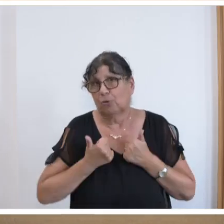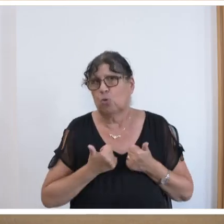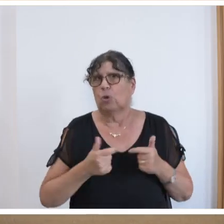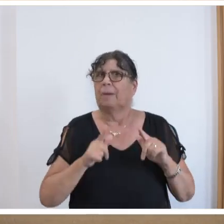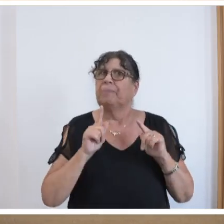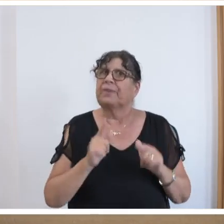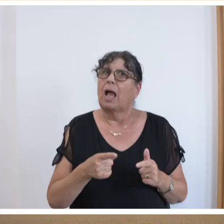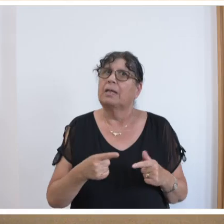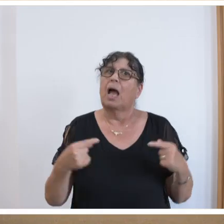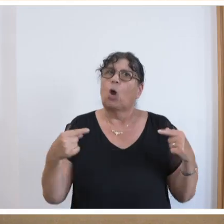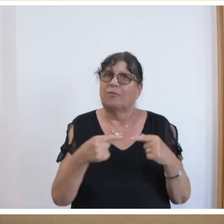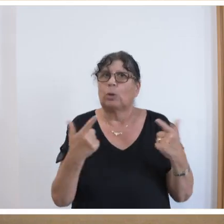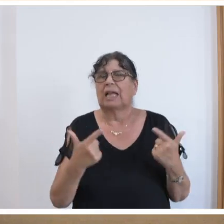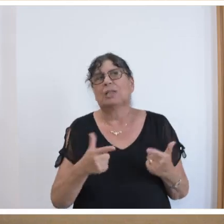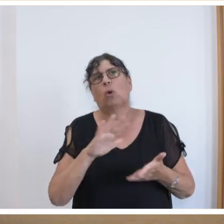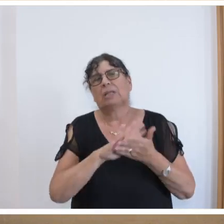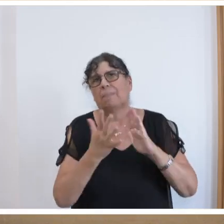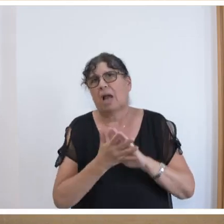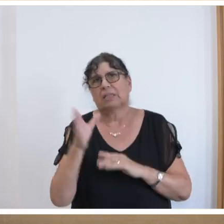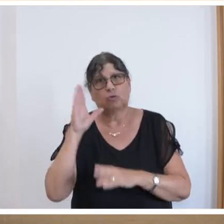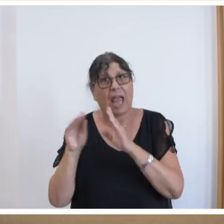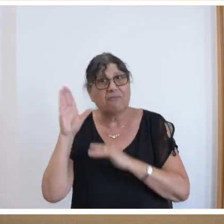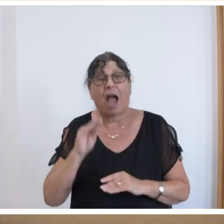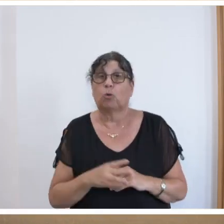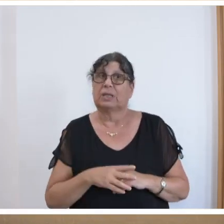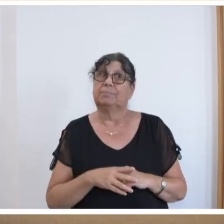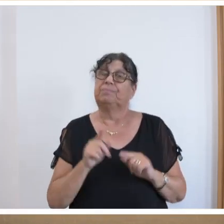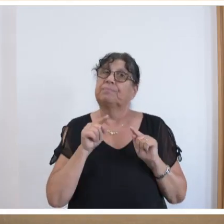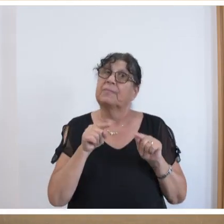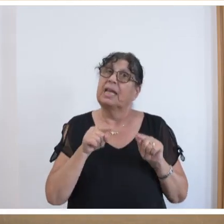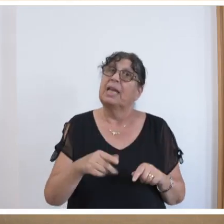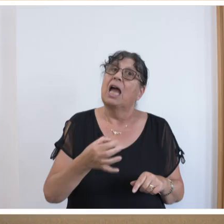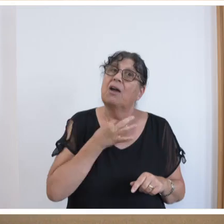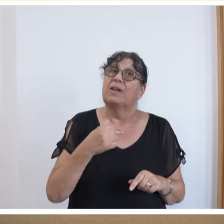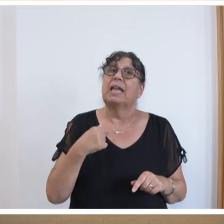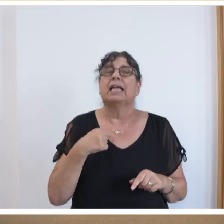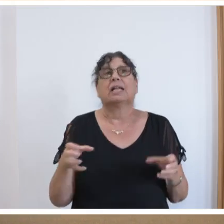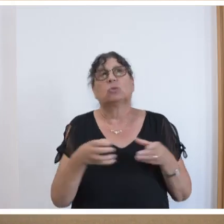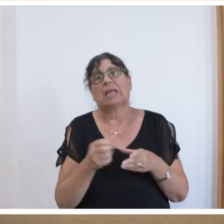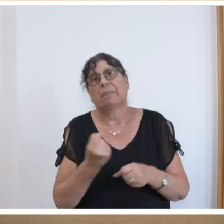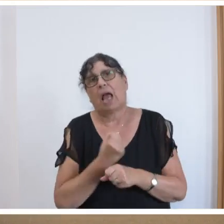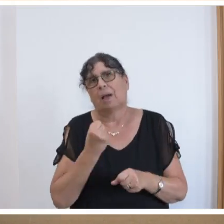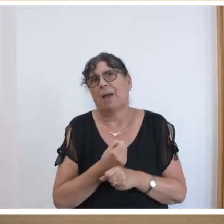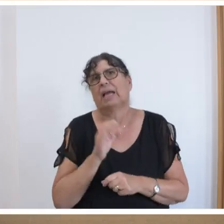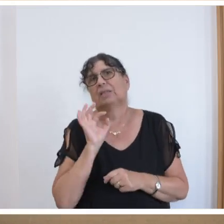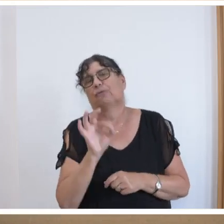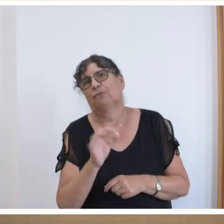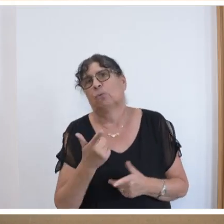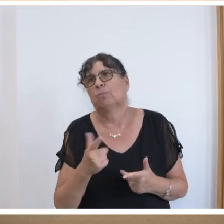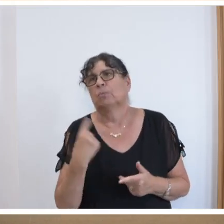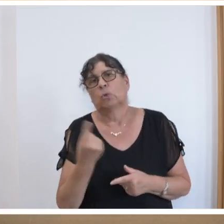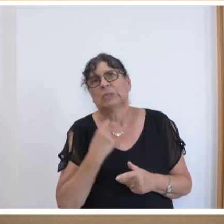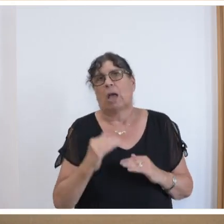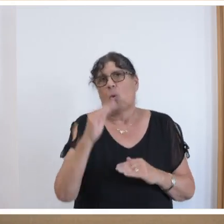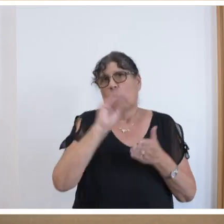Konfrontation mit den praktischen Erfahrungen. An der Stelle bin ich im Übrigen für die Zusammenarbeit mit unseren